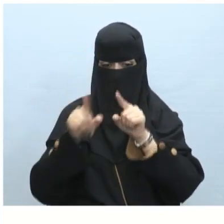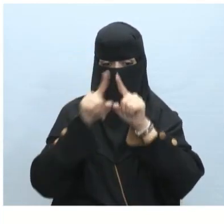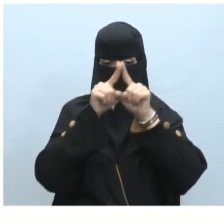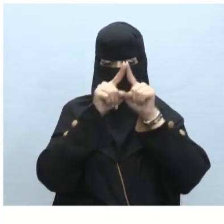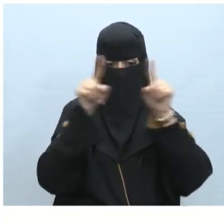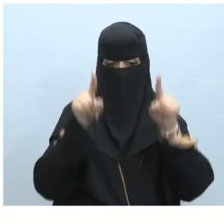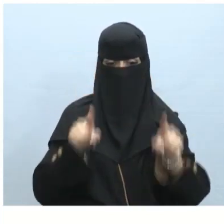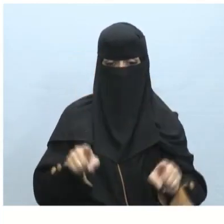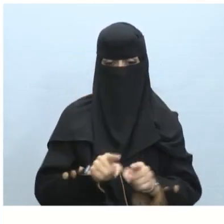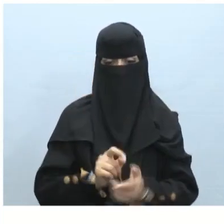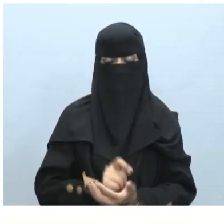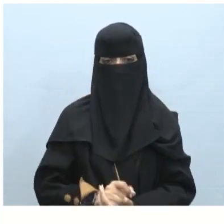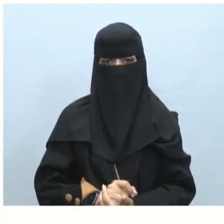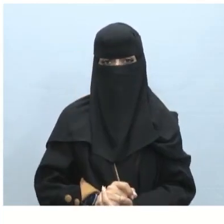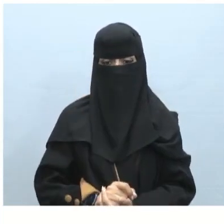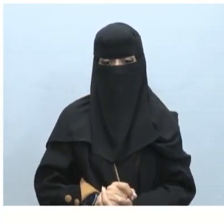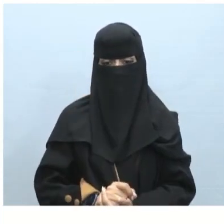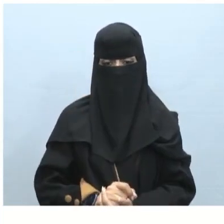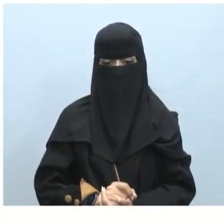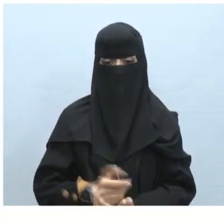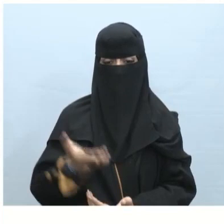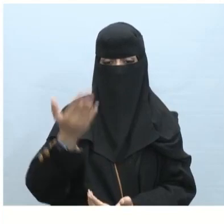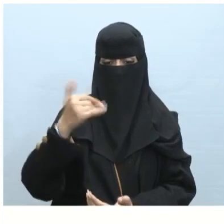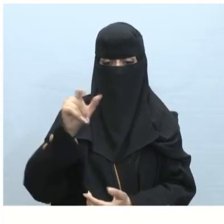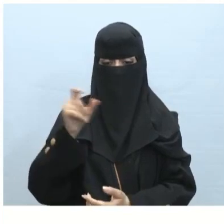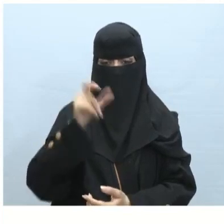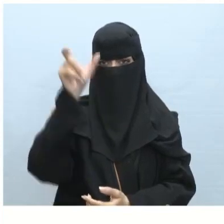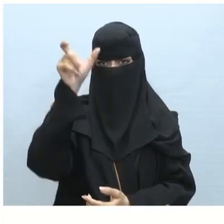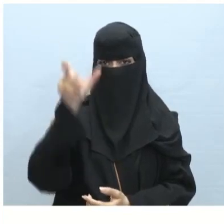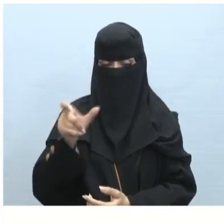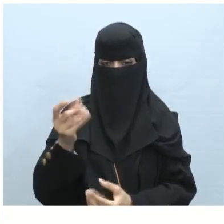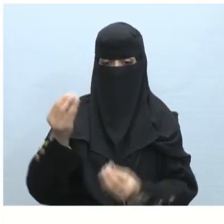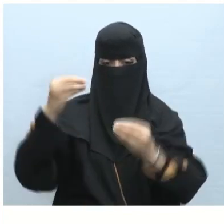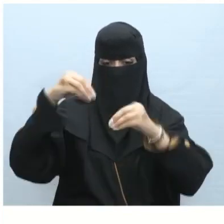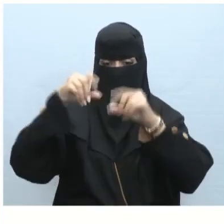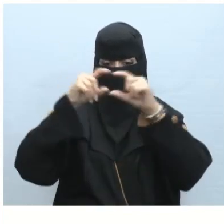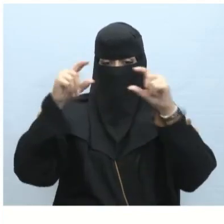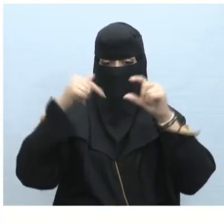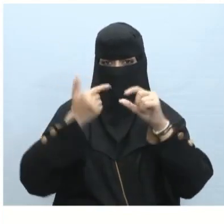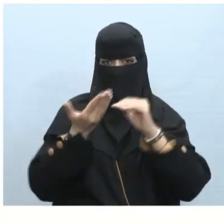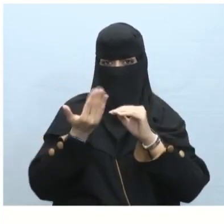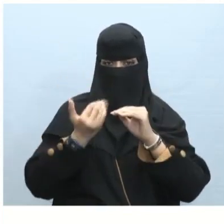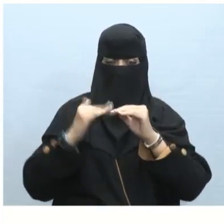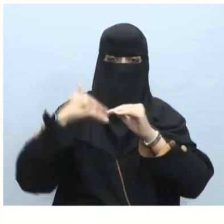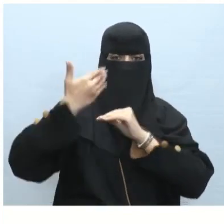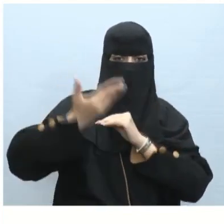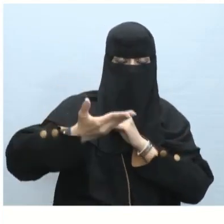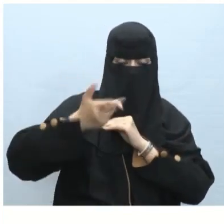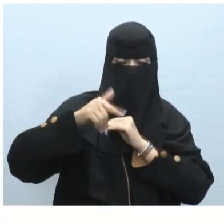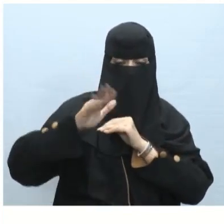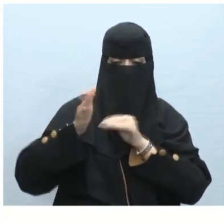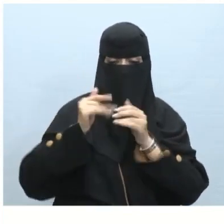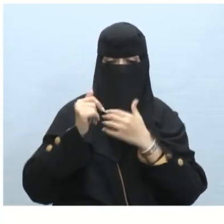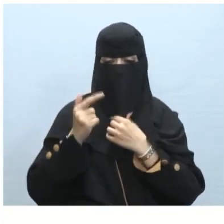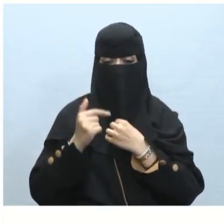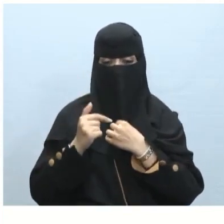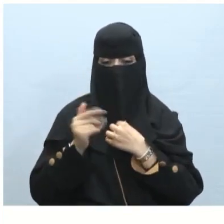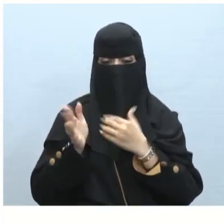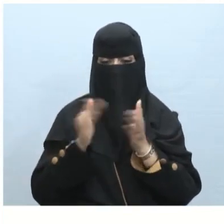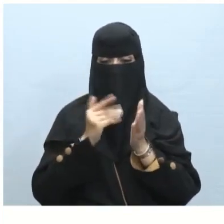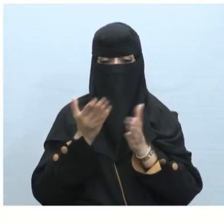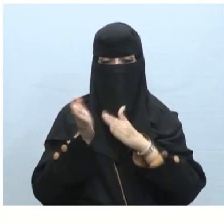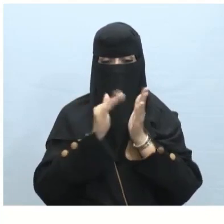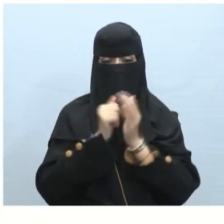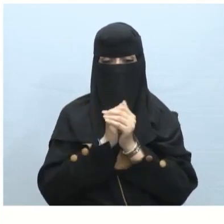بعد ذلك ستظهر قائمة تستطيع إضافة شكل بعد أو إضافة شكل قبل